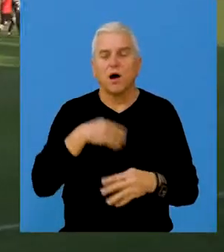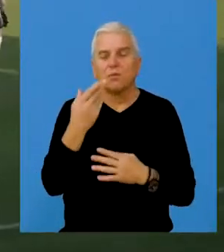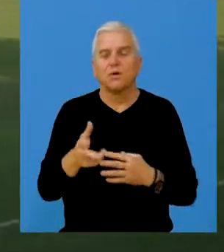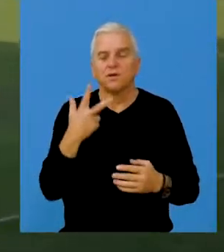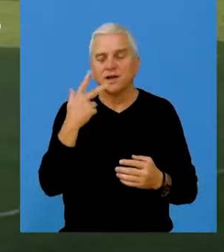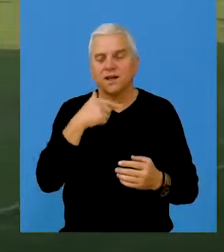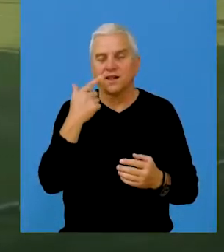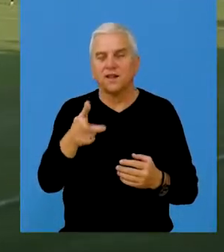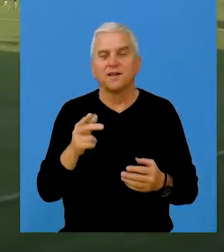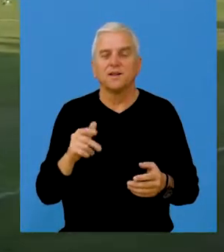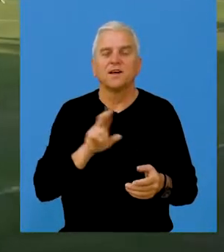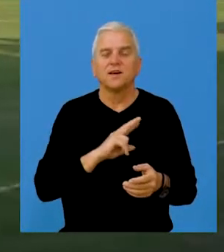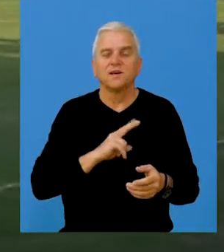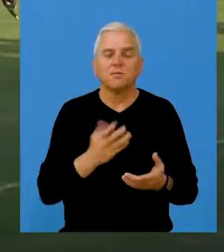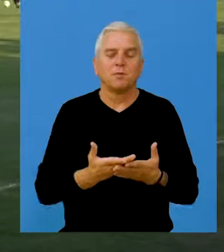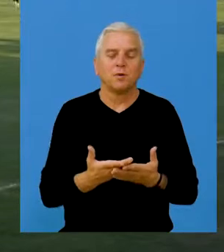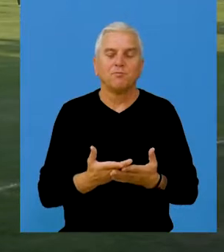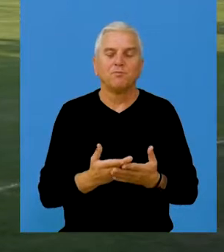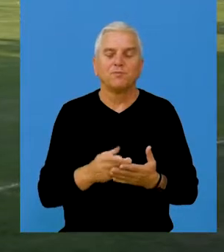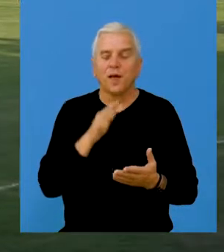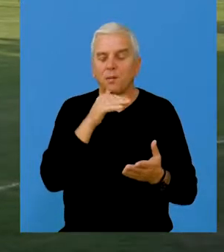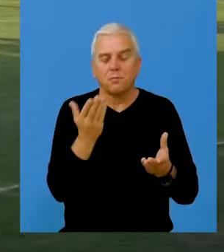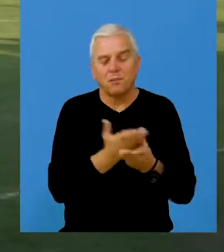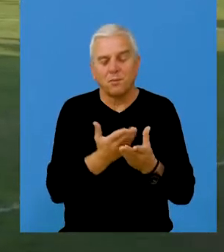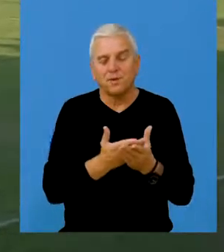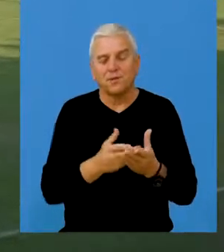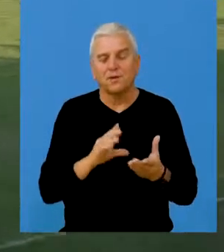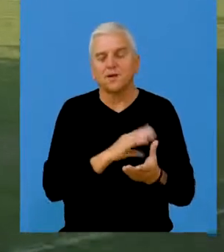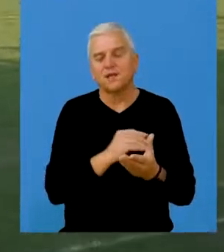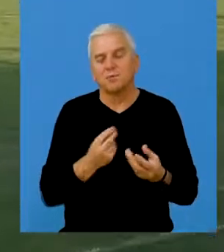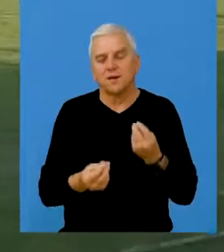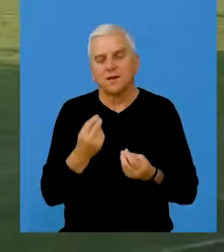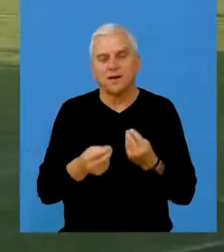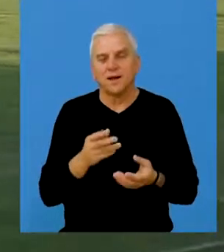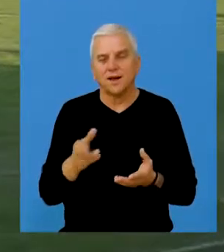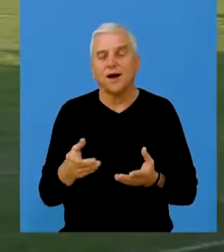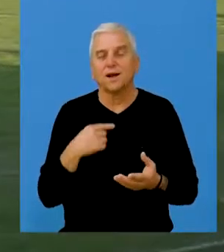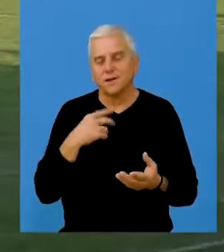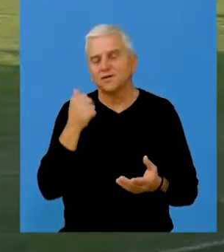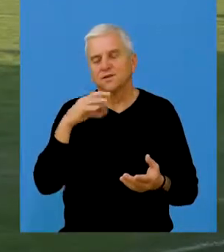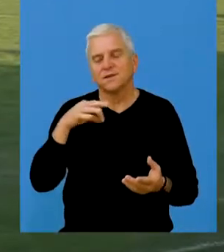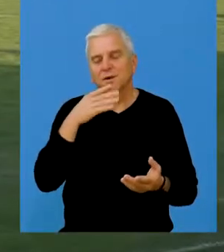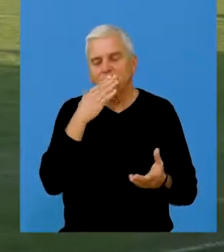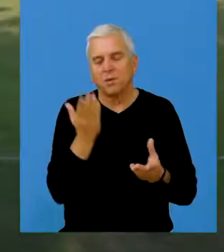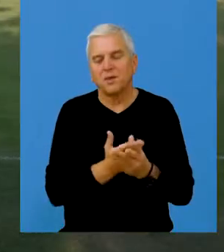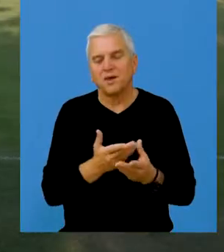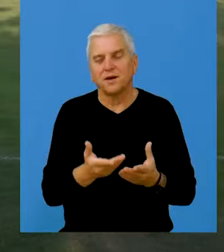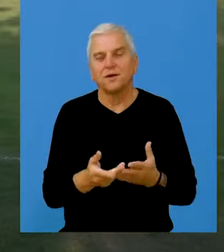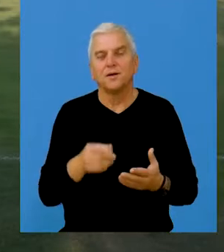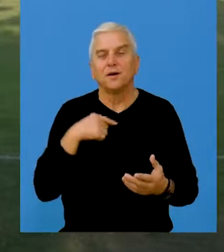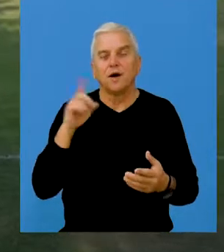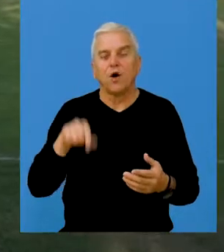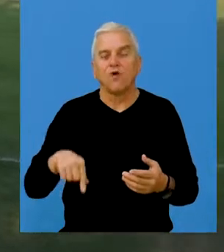ajde da kažem posle ove tri nedelje nam slede na papiru slabije u takmice, ali mislim da ove godine